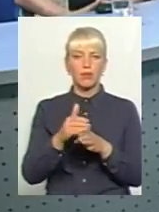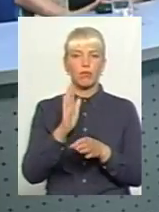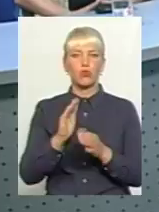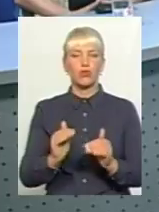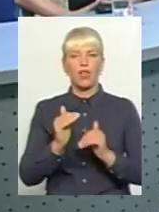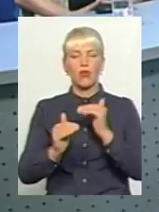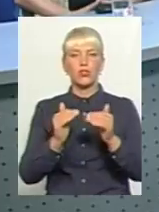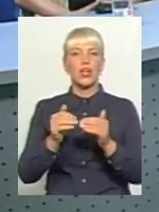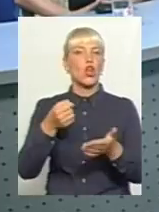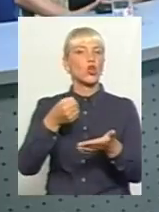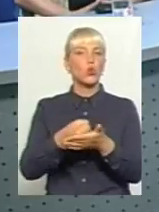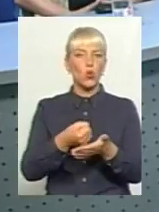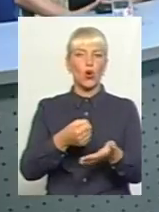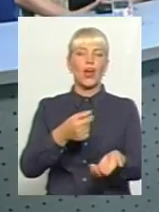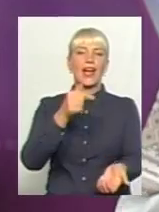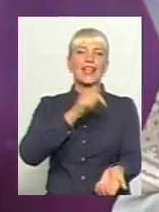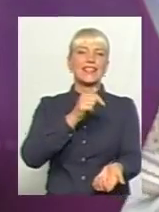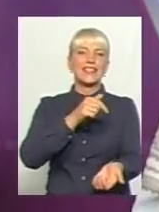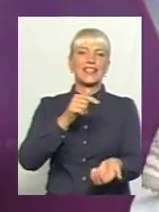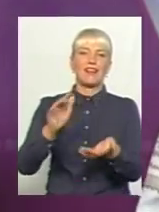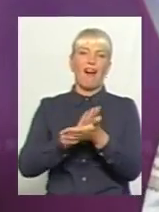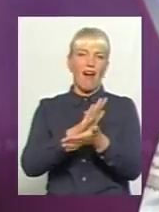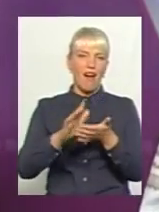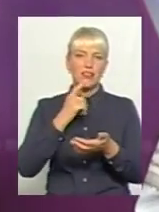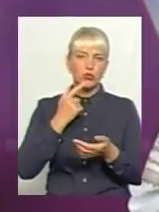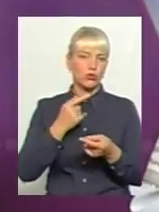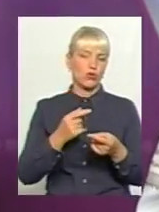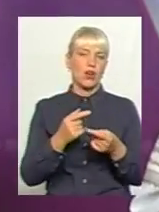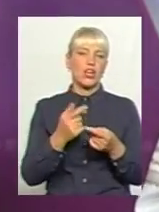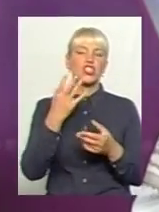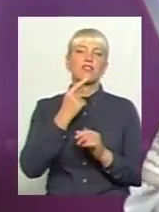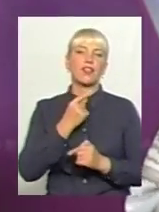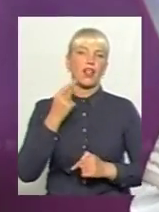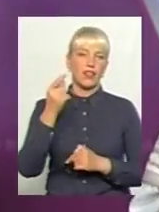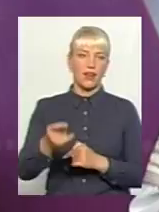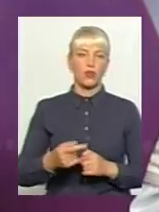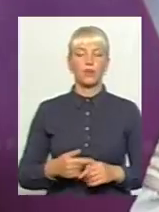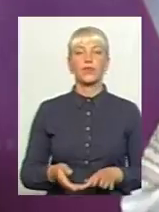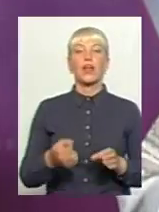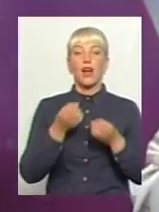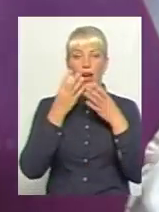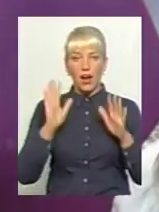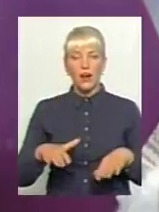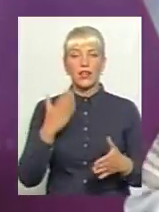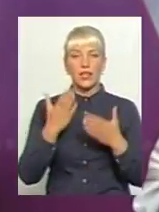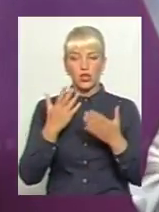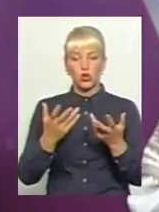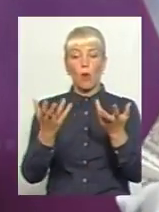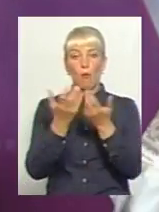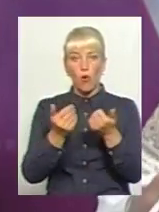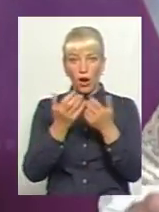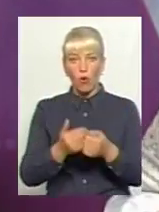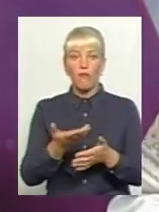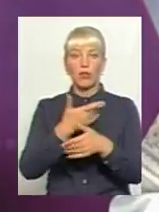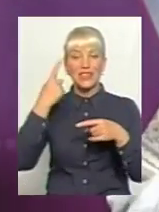ще вони далеко є. Гаразд. Якщо ми кажемо про те, що усіх пацієнтів, які потребують діалізу, пораховано, і